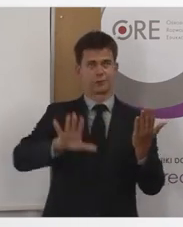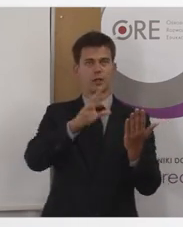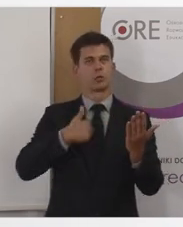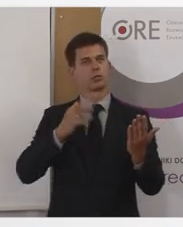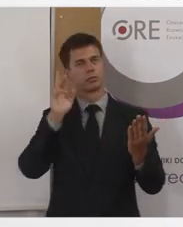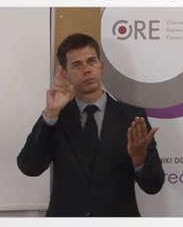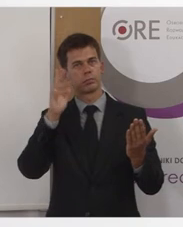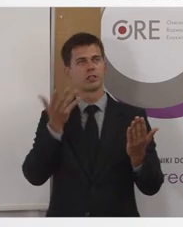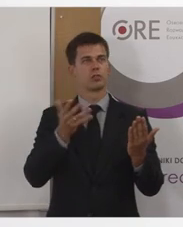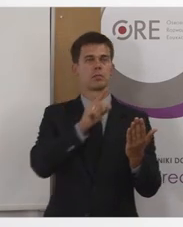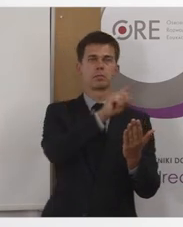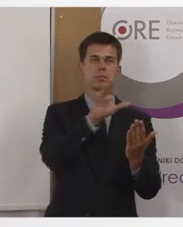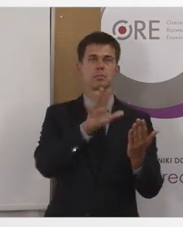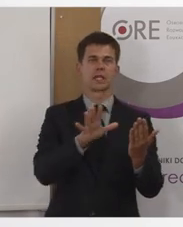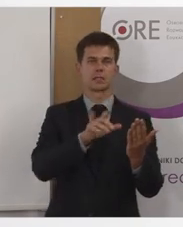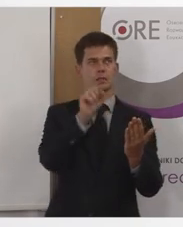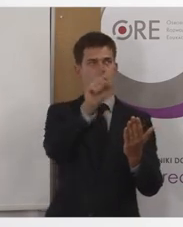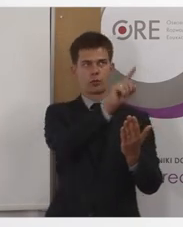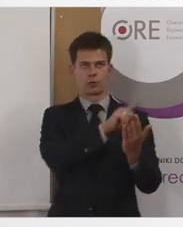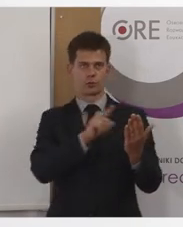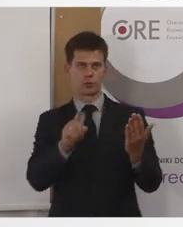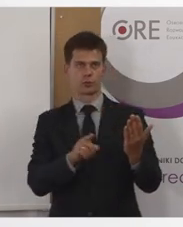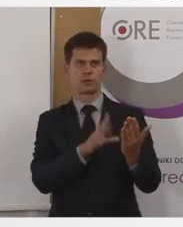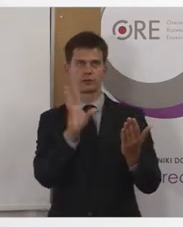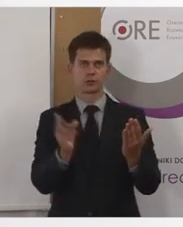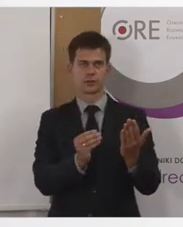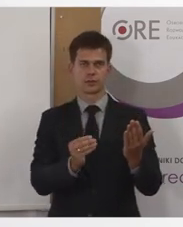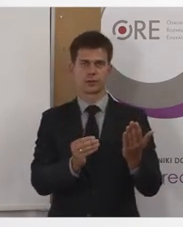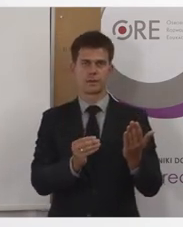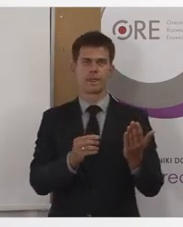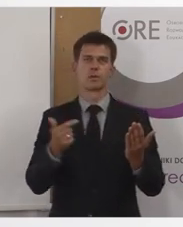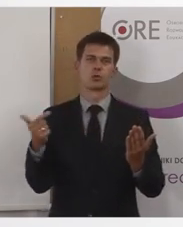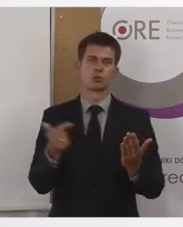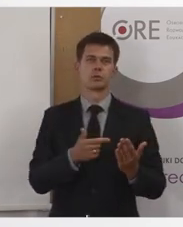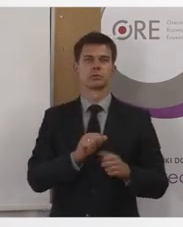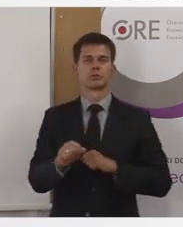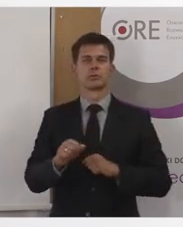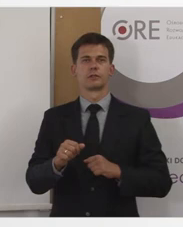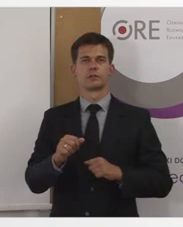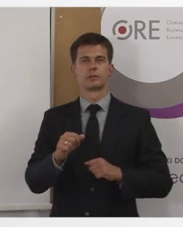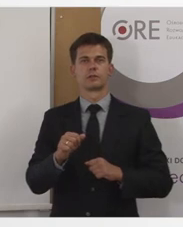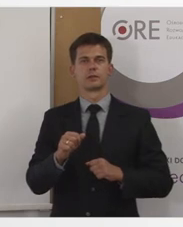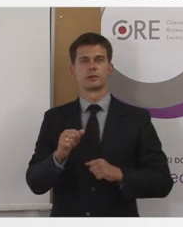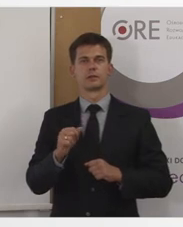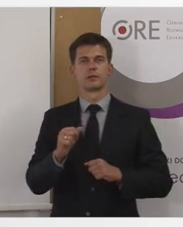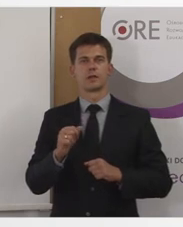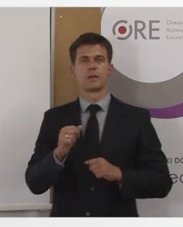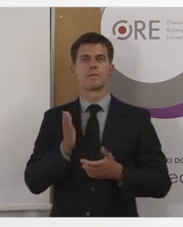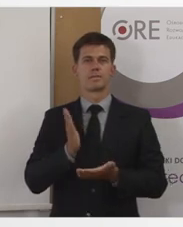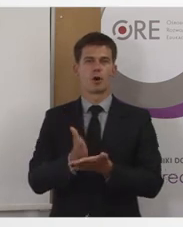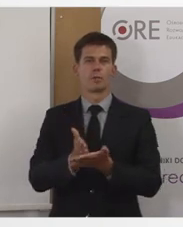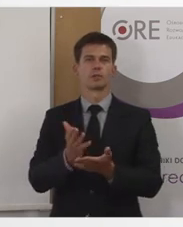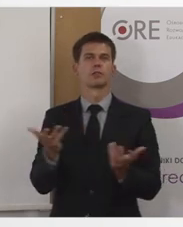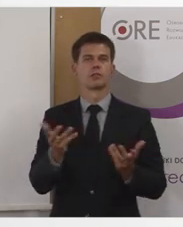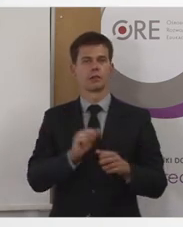były w nim zawarte pewnego rodzaju pomoce nawigacyjne.